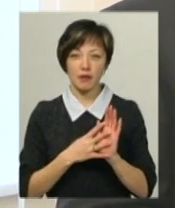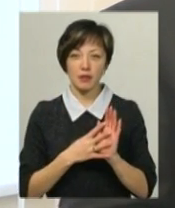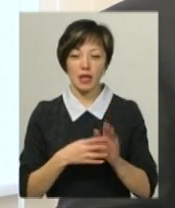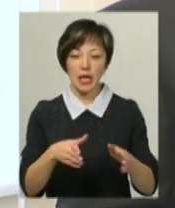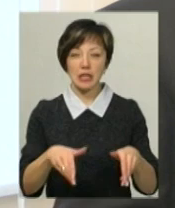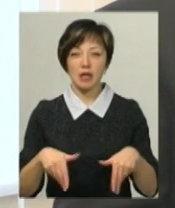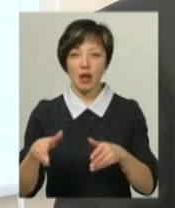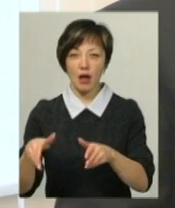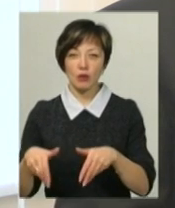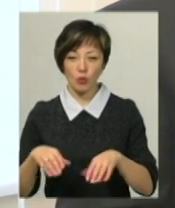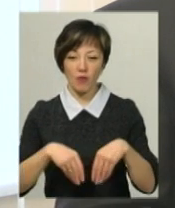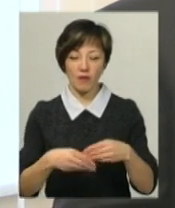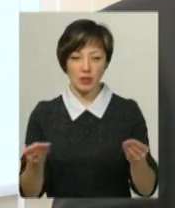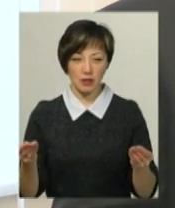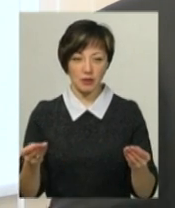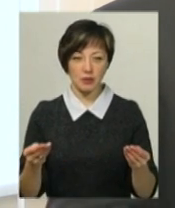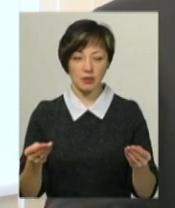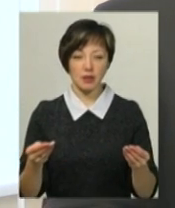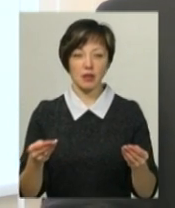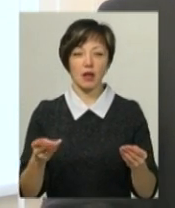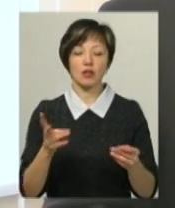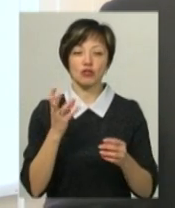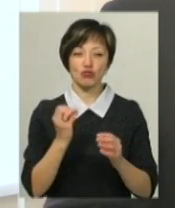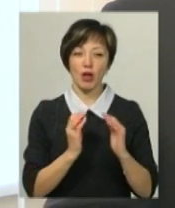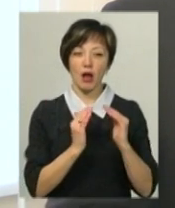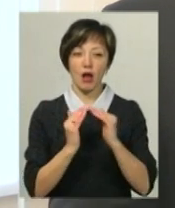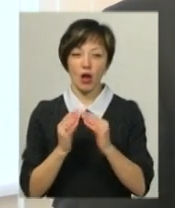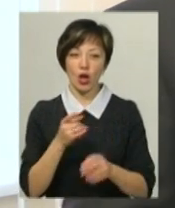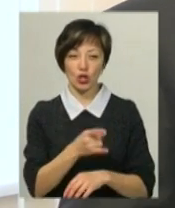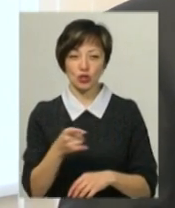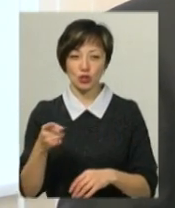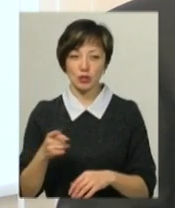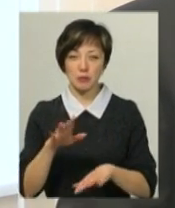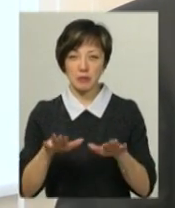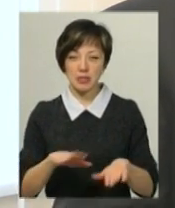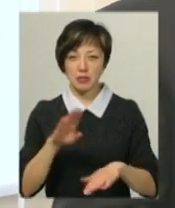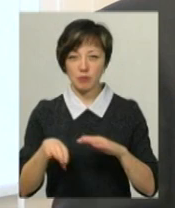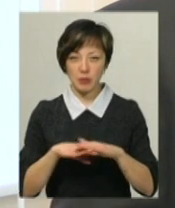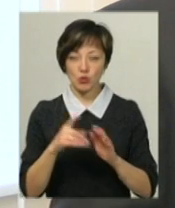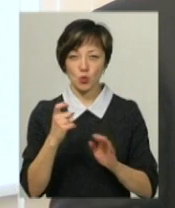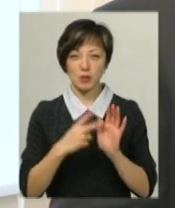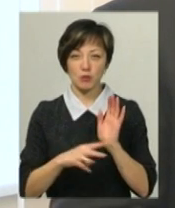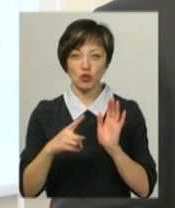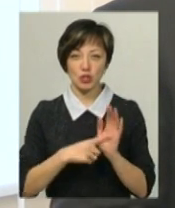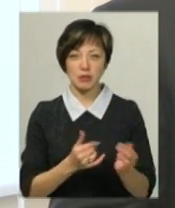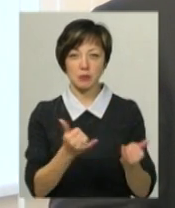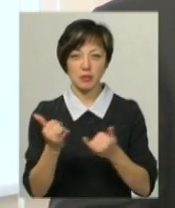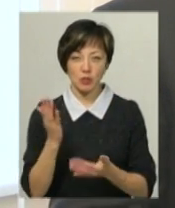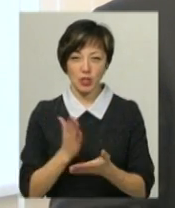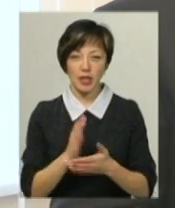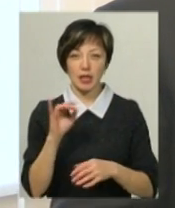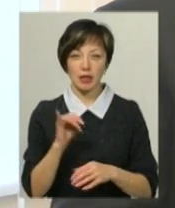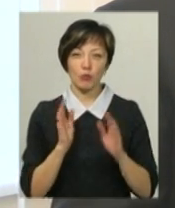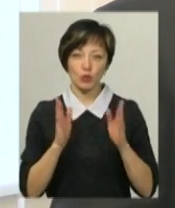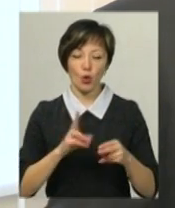179 ділянок ми видали, місце під гаражі 176 є забезпечено, ну